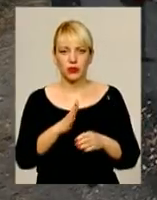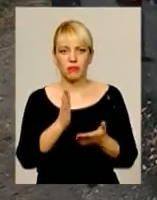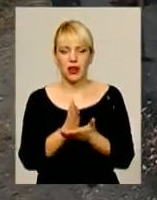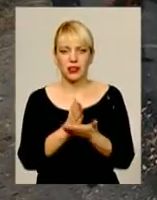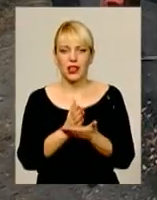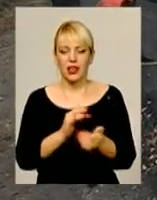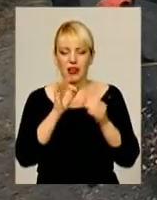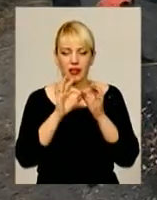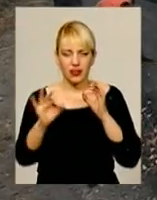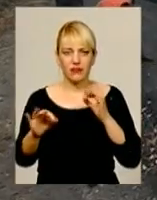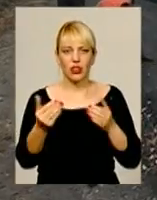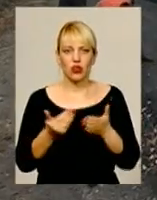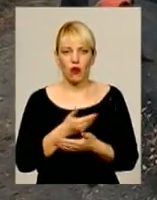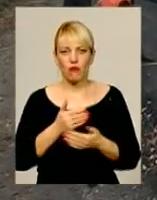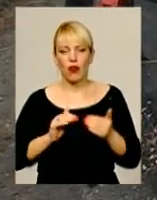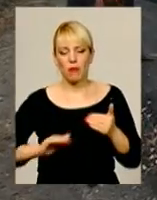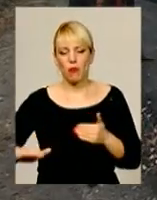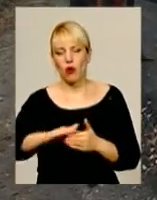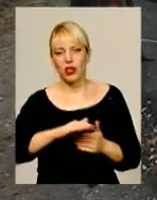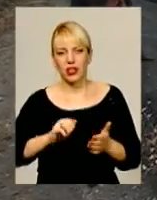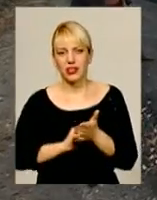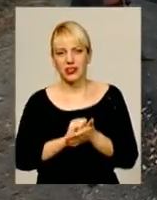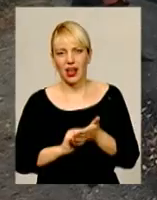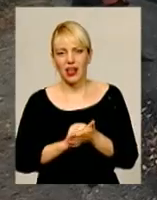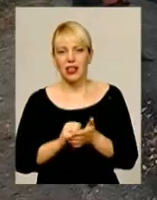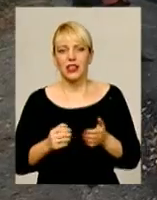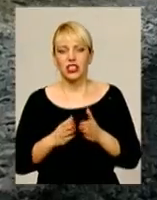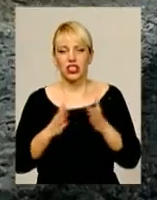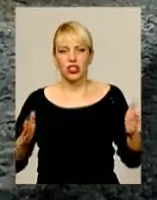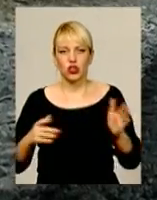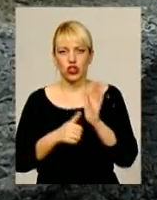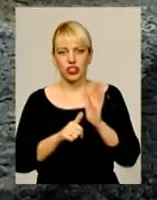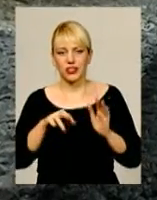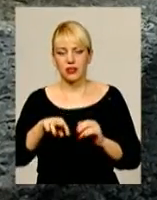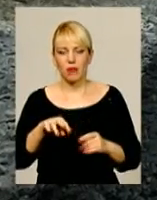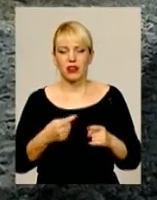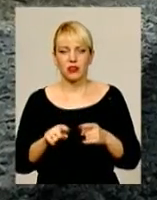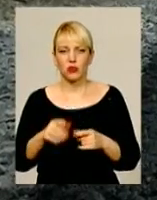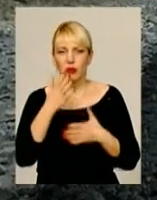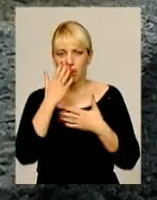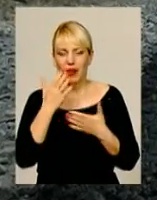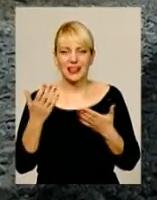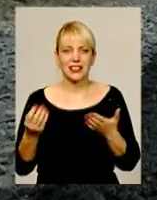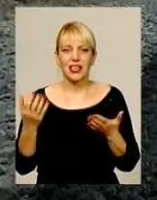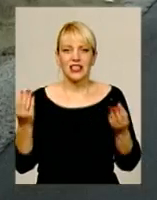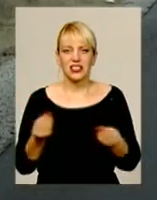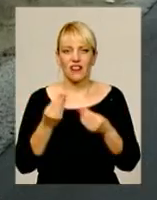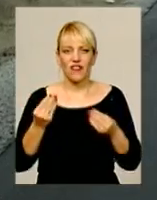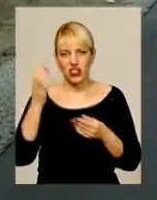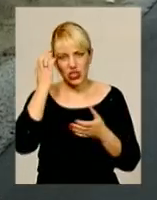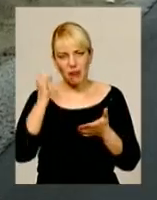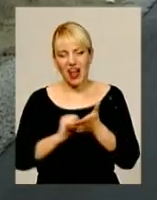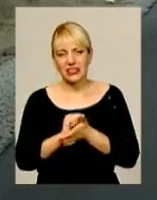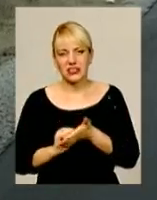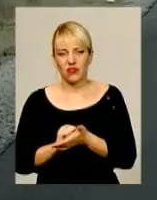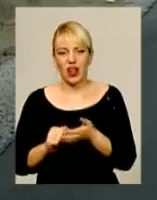рівне нове покриття з шириною 6 метрів, як передбачено проєктом. Тут ще пахне свіжовикладеним асфальтом. Днями завершили